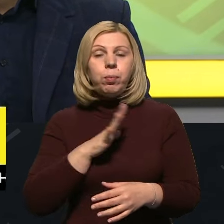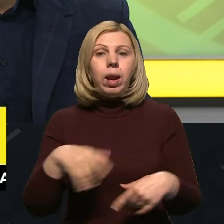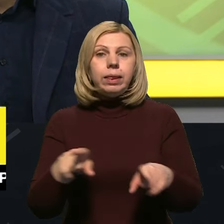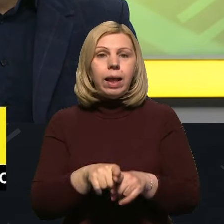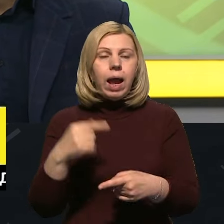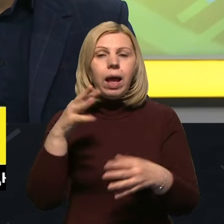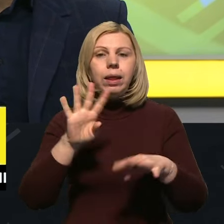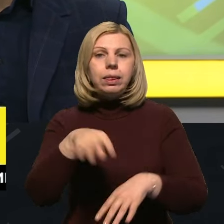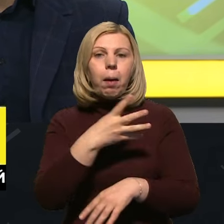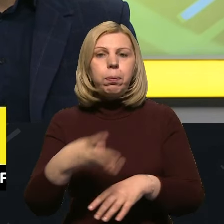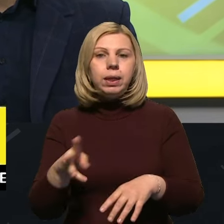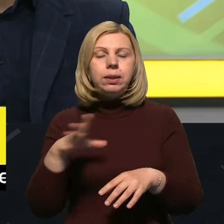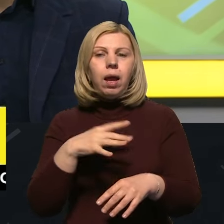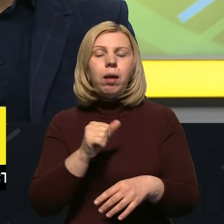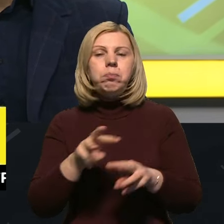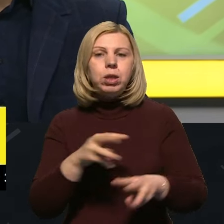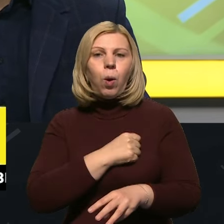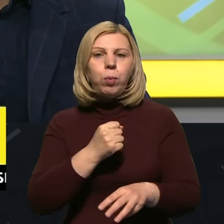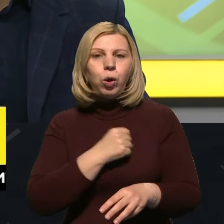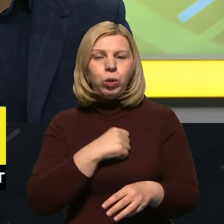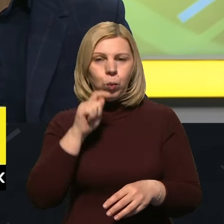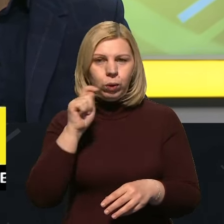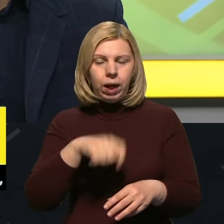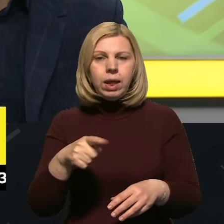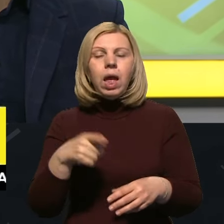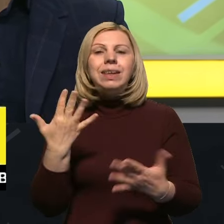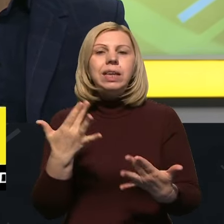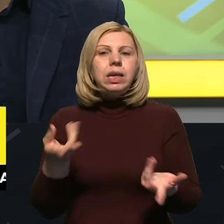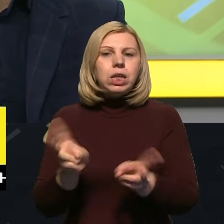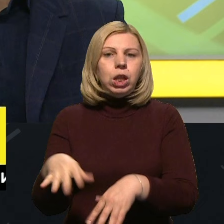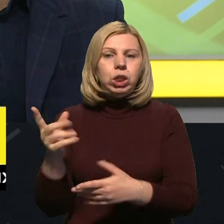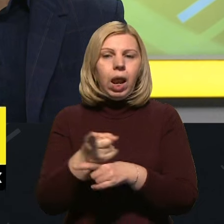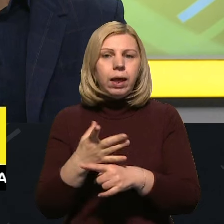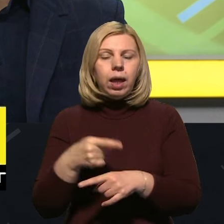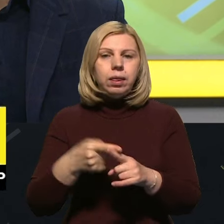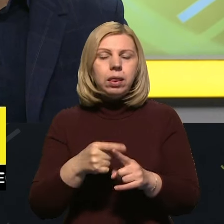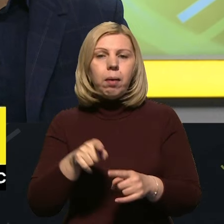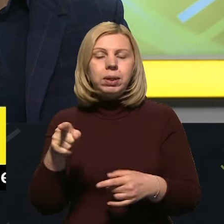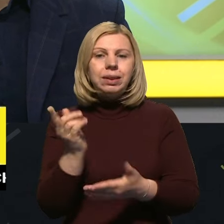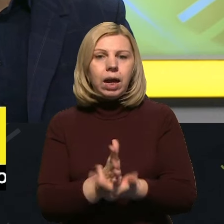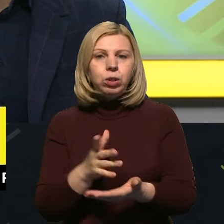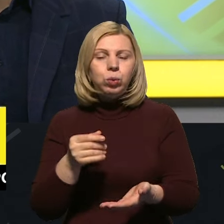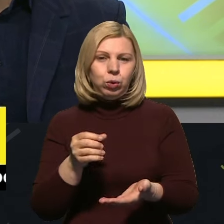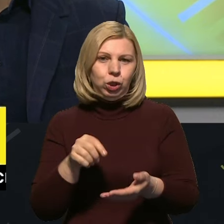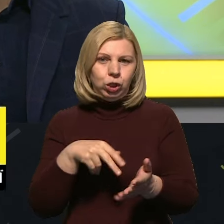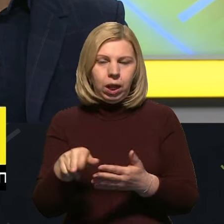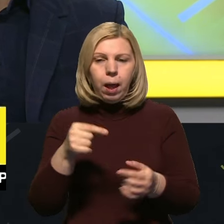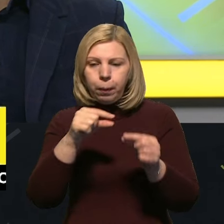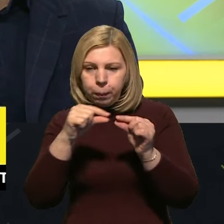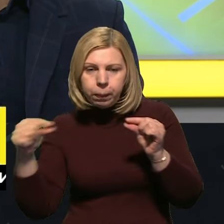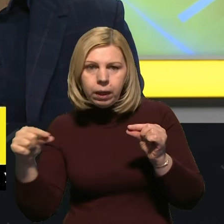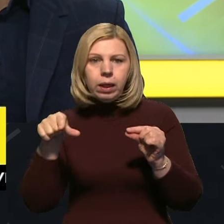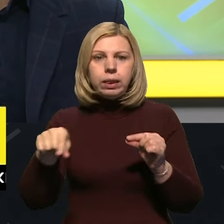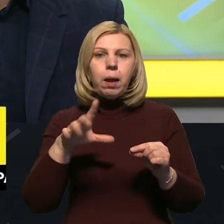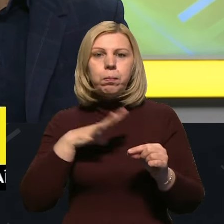таблиця від Міноборони України, відносно кількість, кількість там ракет залишилась, там насправді одразу йшла безпосередньо нижній рідовчок, і там